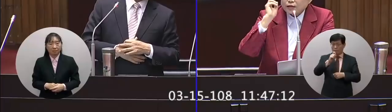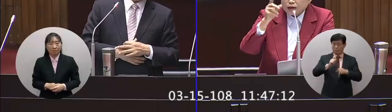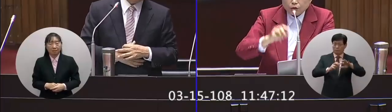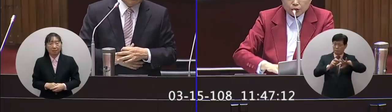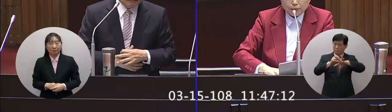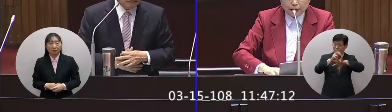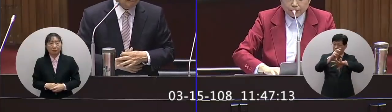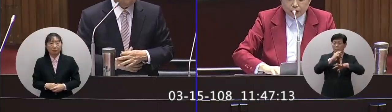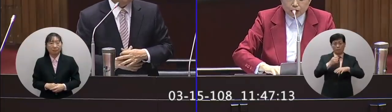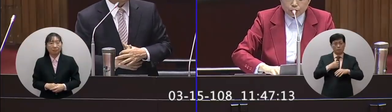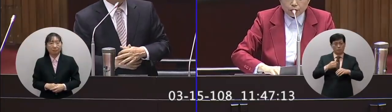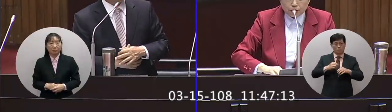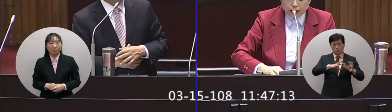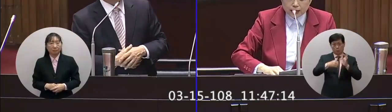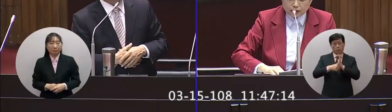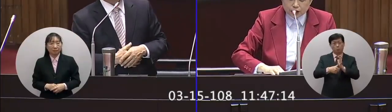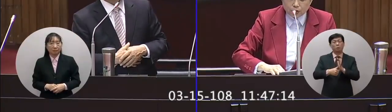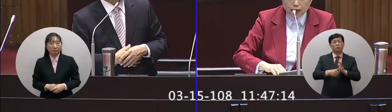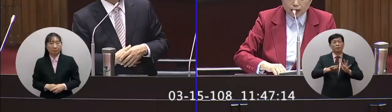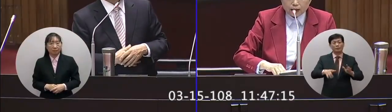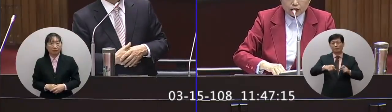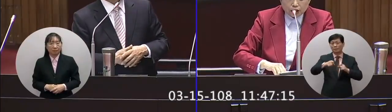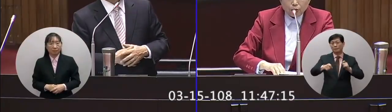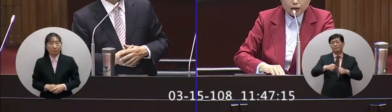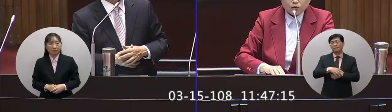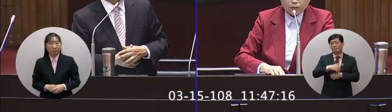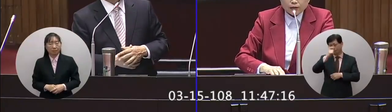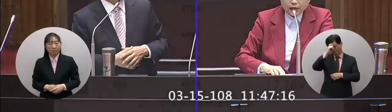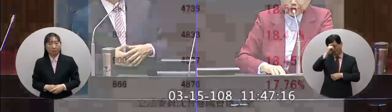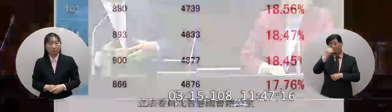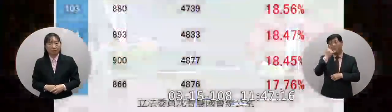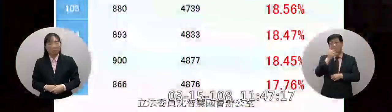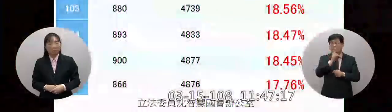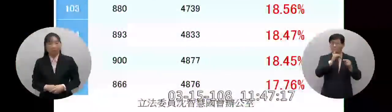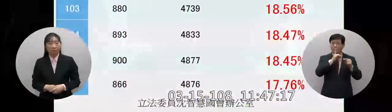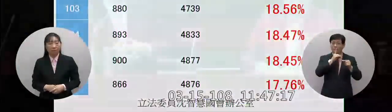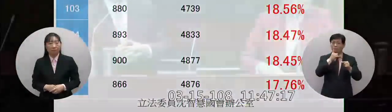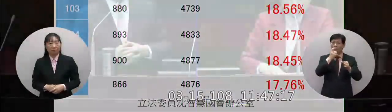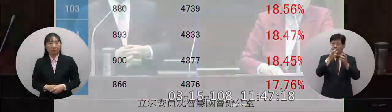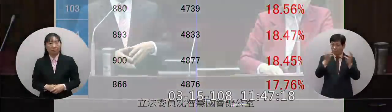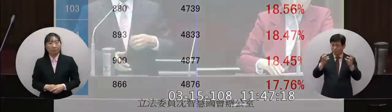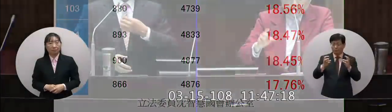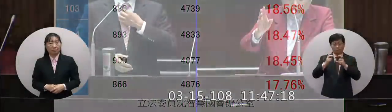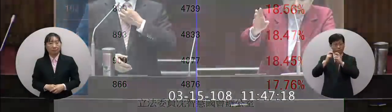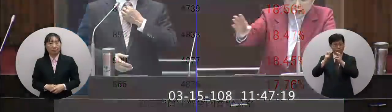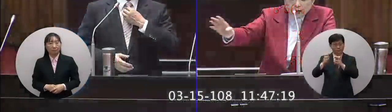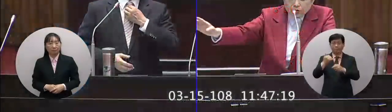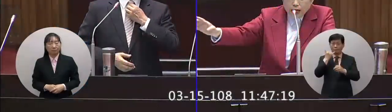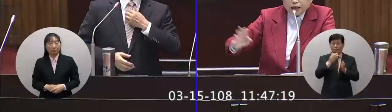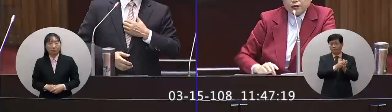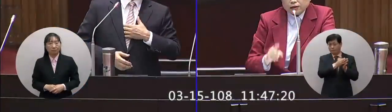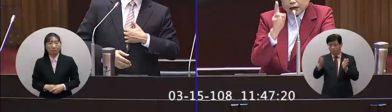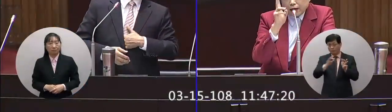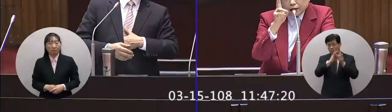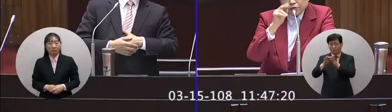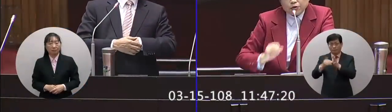山步道上了國際版所以我們現在計畫希望我們台中的綠線捷運系統再延長